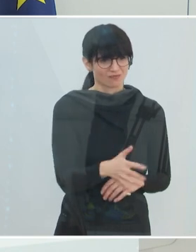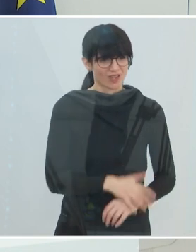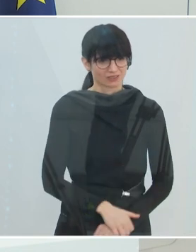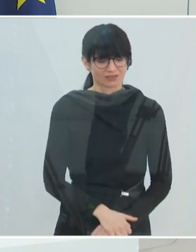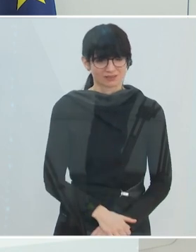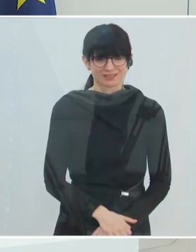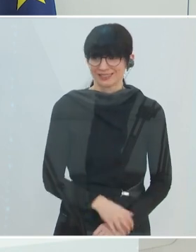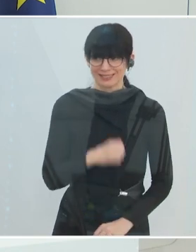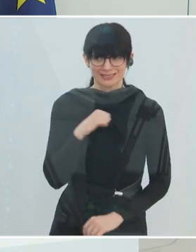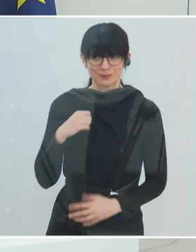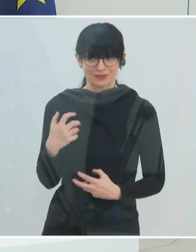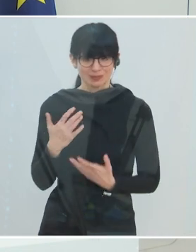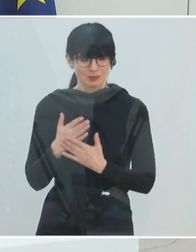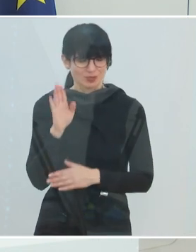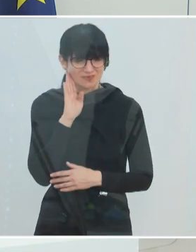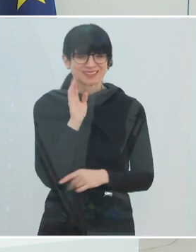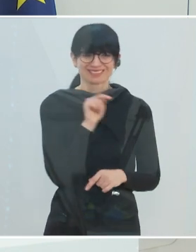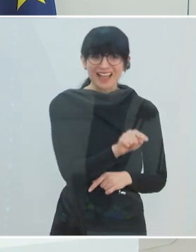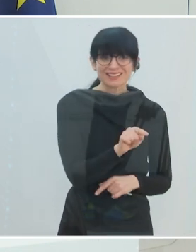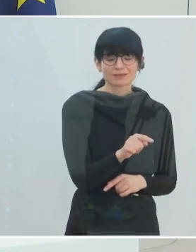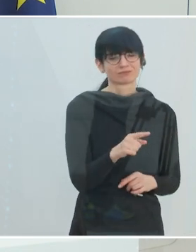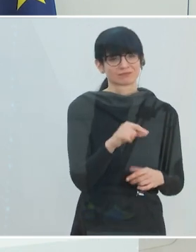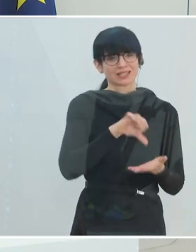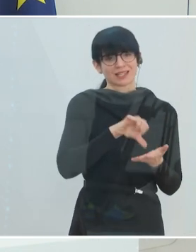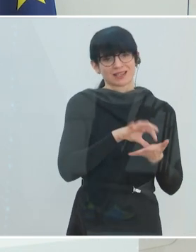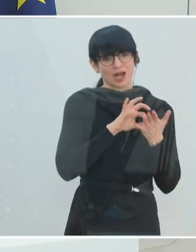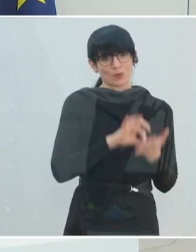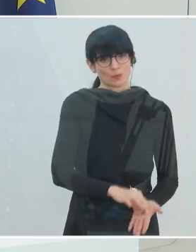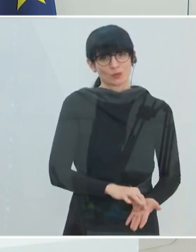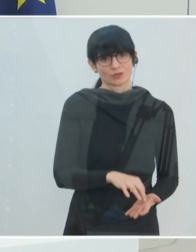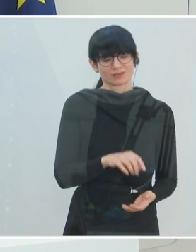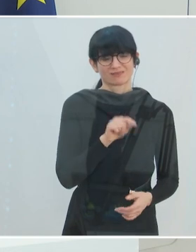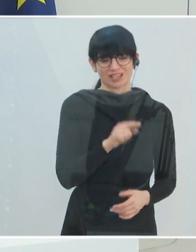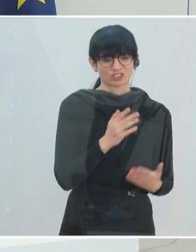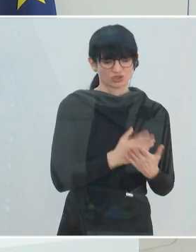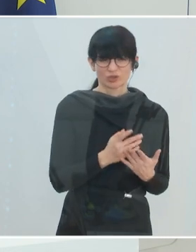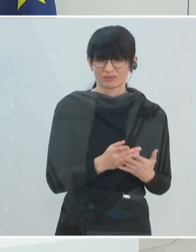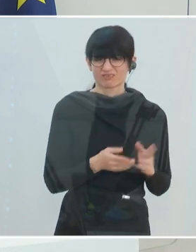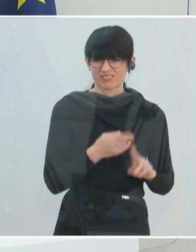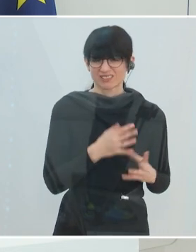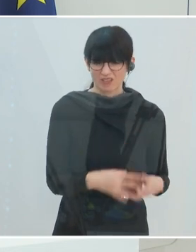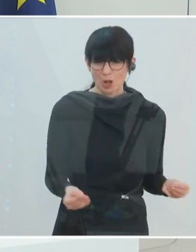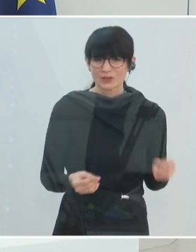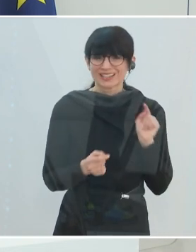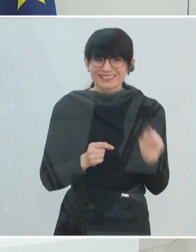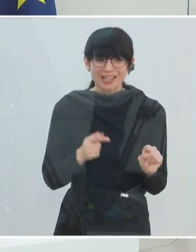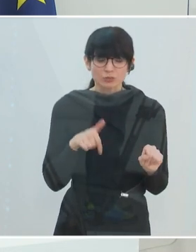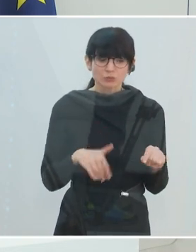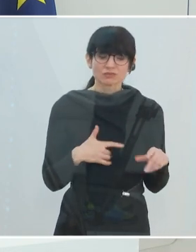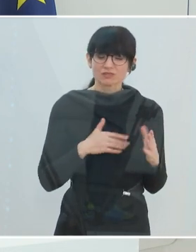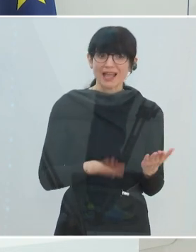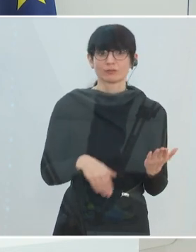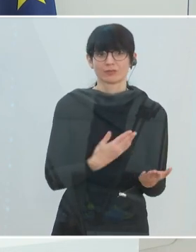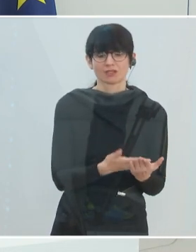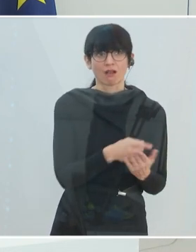Selbstwirksamkeit gehört, das ist etwas ganz Zentrales, und das ist uns abhandengekommen, und dort müssen wir ansetzen, dass die Menschen das